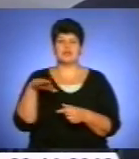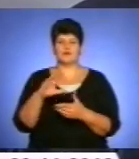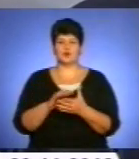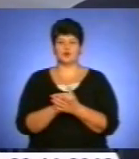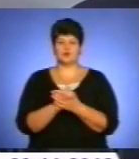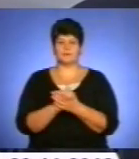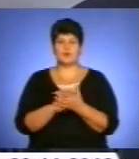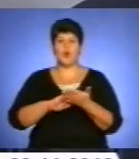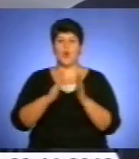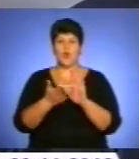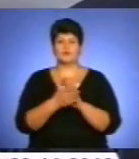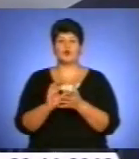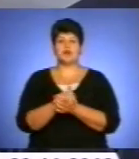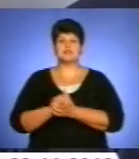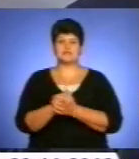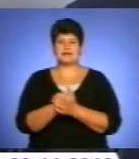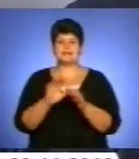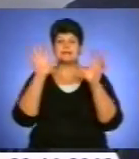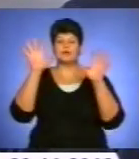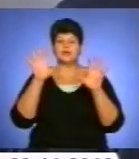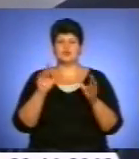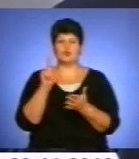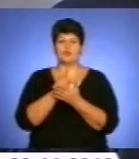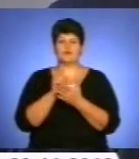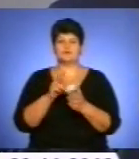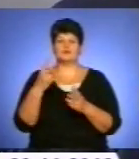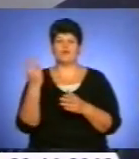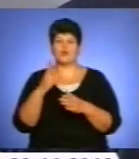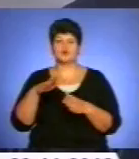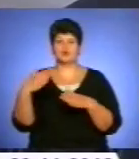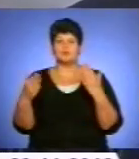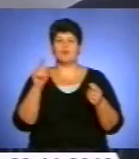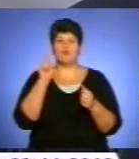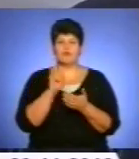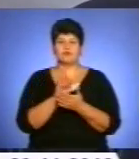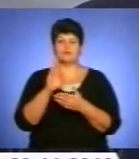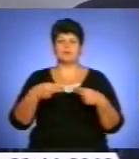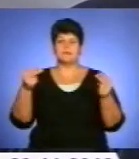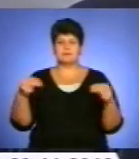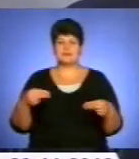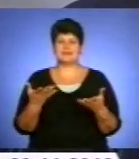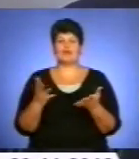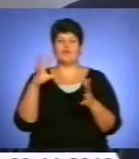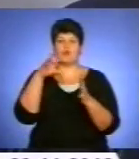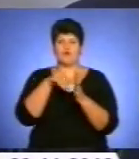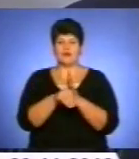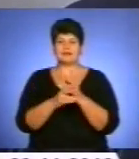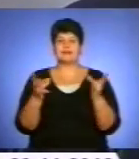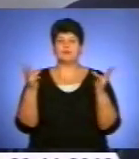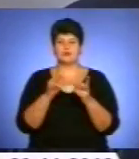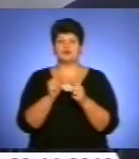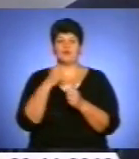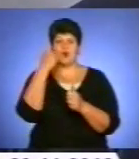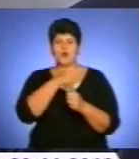Угода про асоціацію і законодавчі обов'язки з обох сторон мають бути не лише підписані, а й впроваджені. І необхідно, щоб